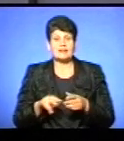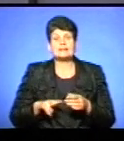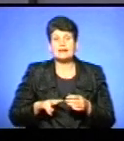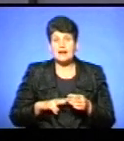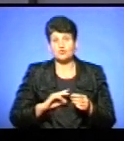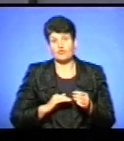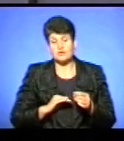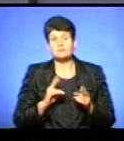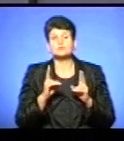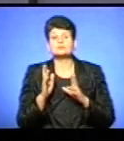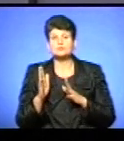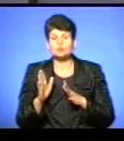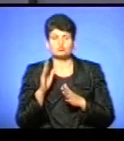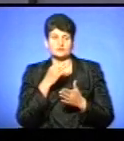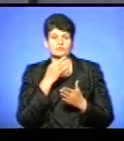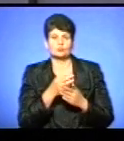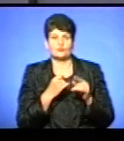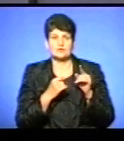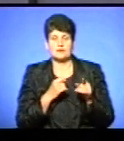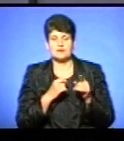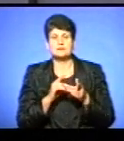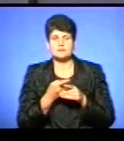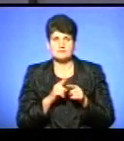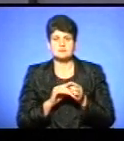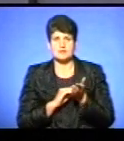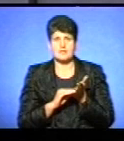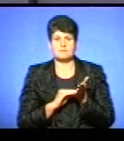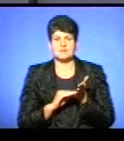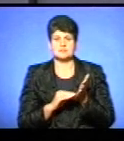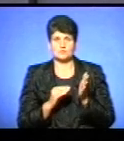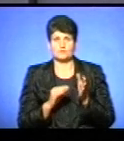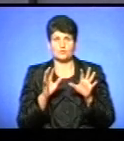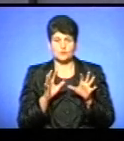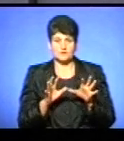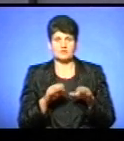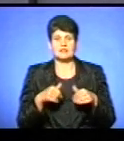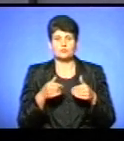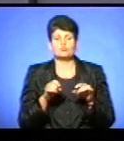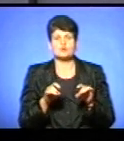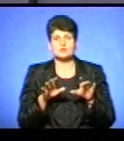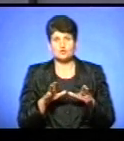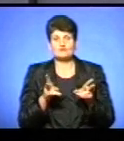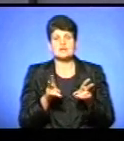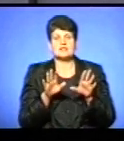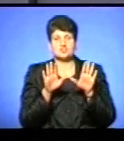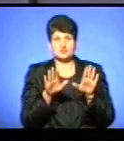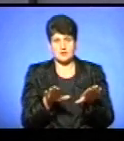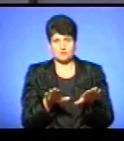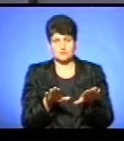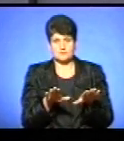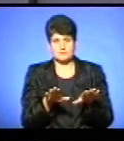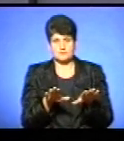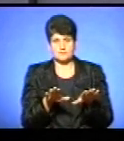даного підприємства буде нести відповідальність, це прописано в кодексі. Виносить постанову, залишає її